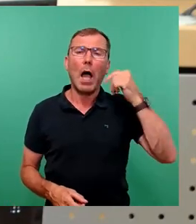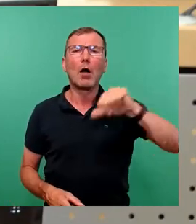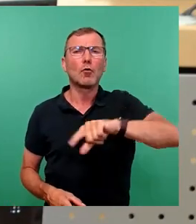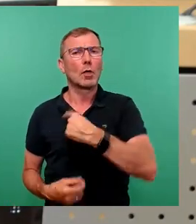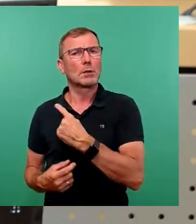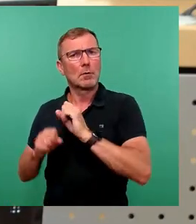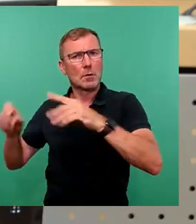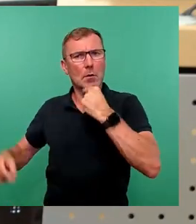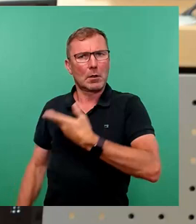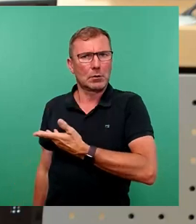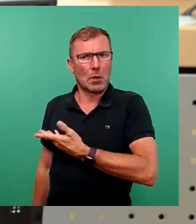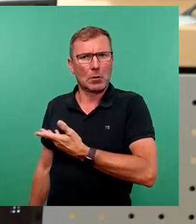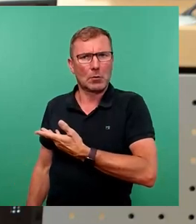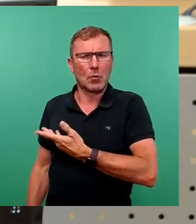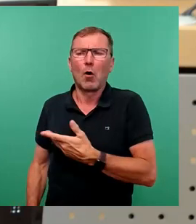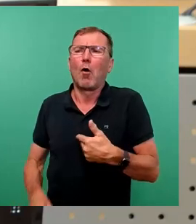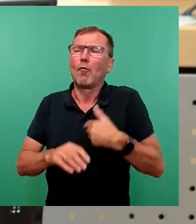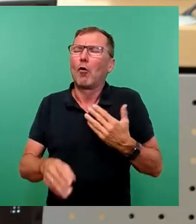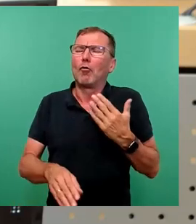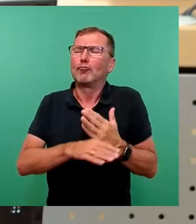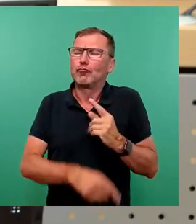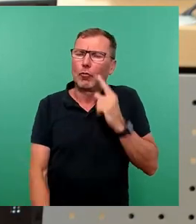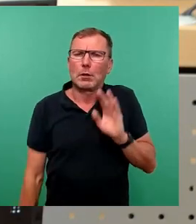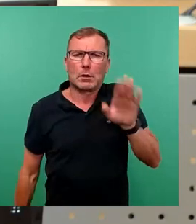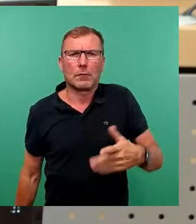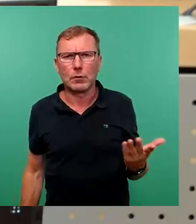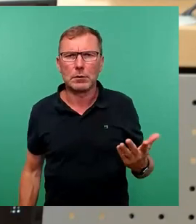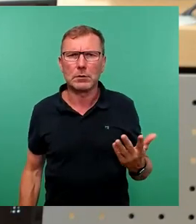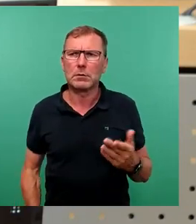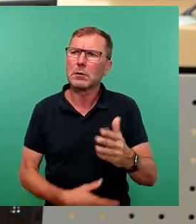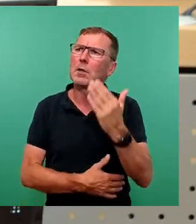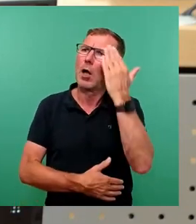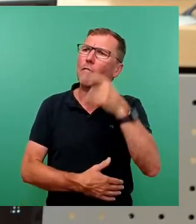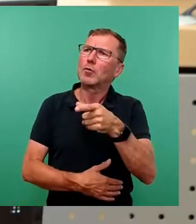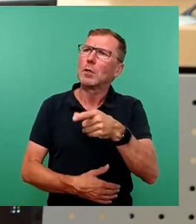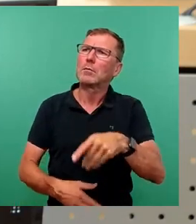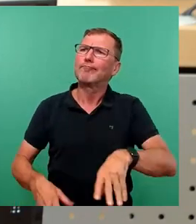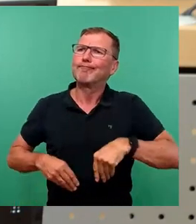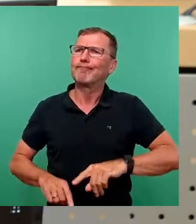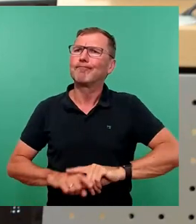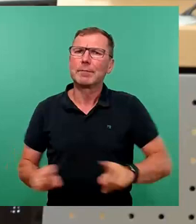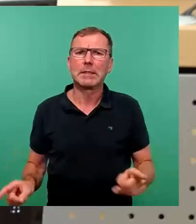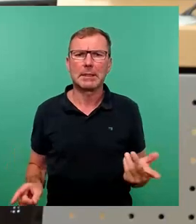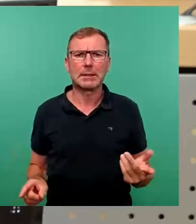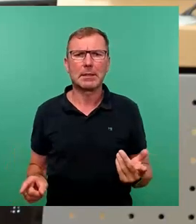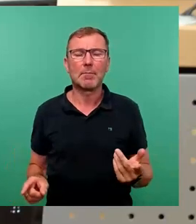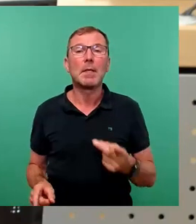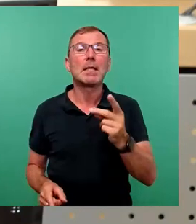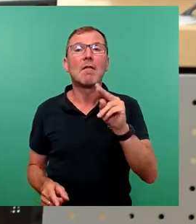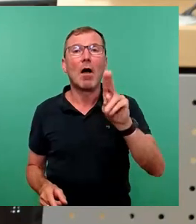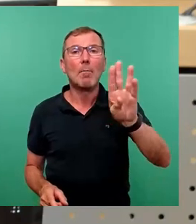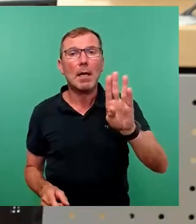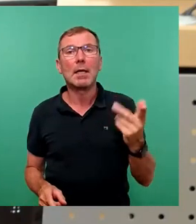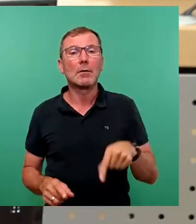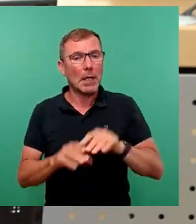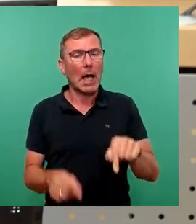deutlich gemacht, denen war von vornherein klar, dass sie diese Vorstellungen nicht mittragen und damit nicht nur die DVB, sondern auch diesen